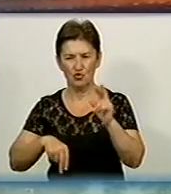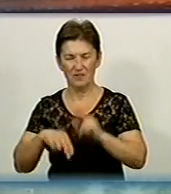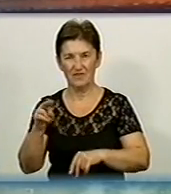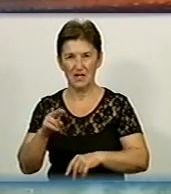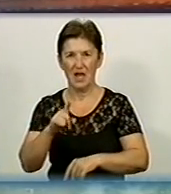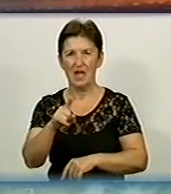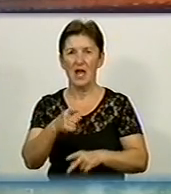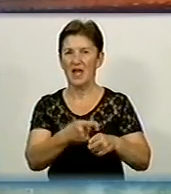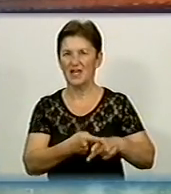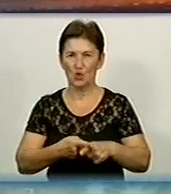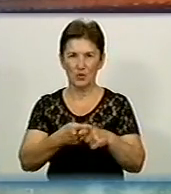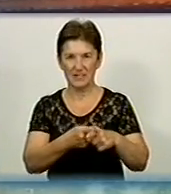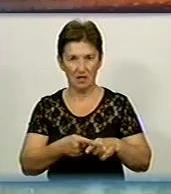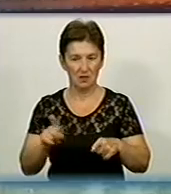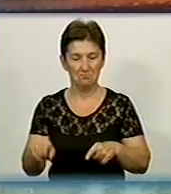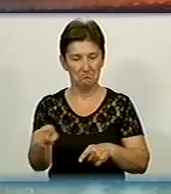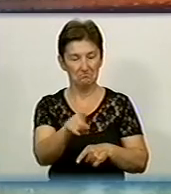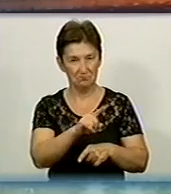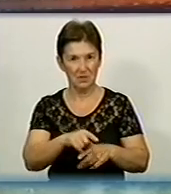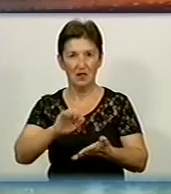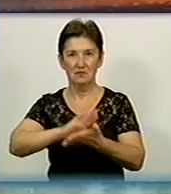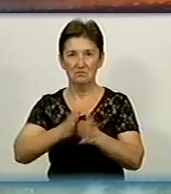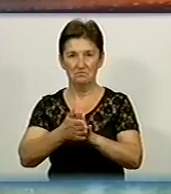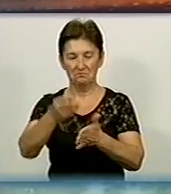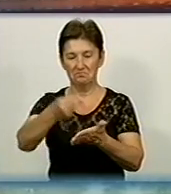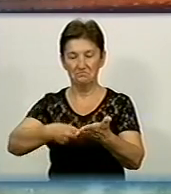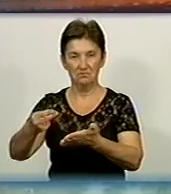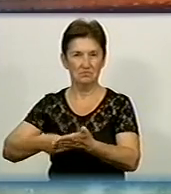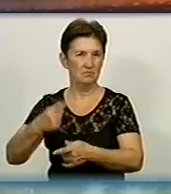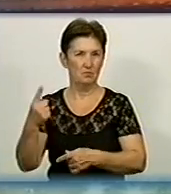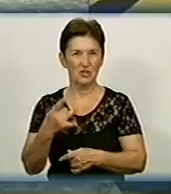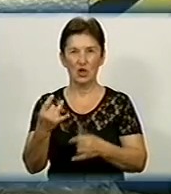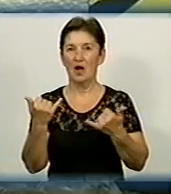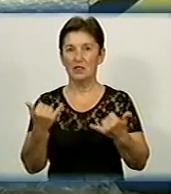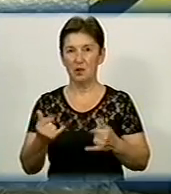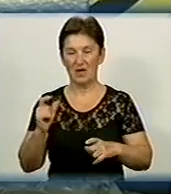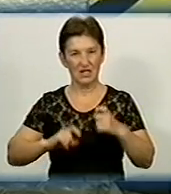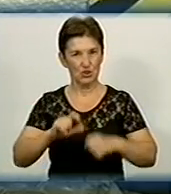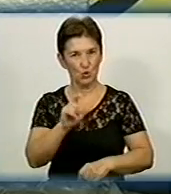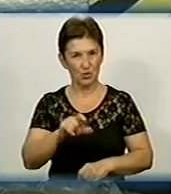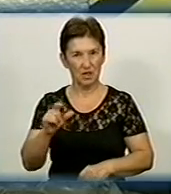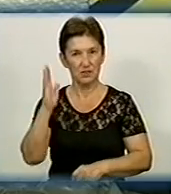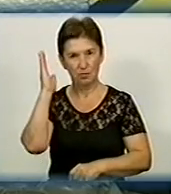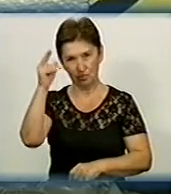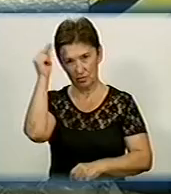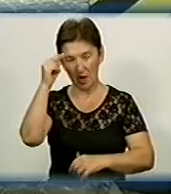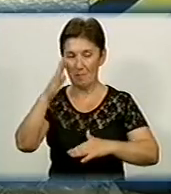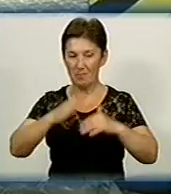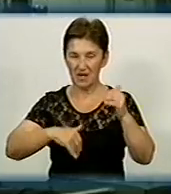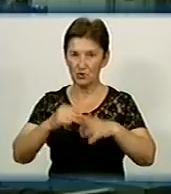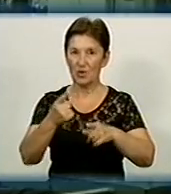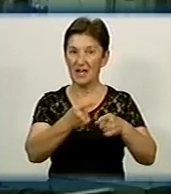«Гідросила». Офіційно таку співпрацю задокументували уперше в історії міста. Відтепер студенти коледжу будуть проходити практику на